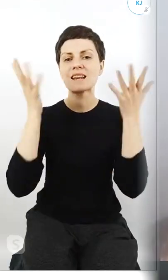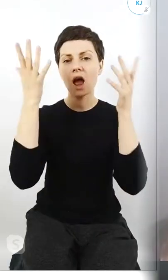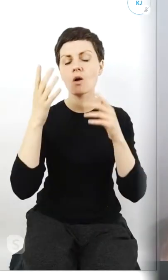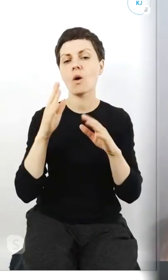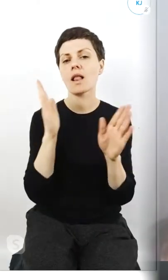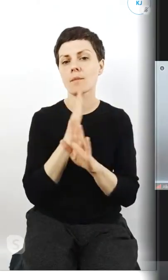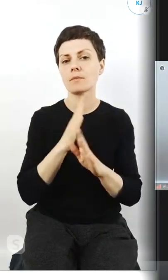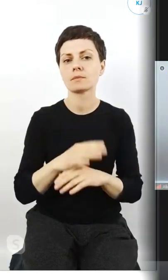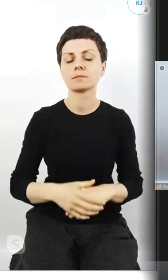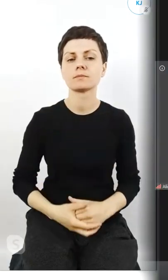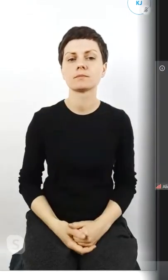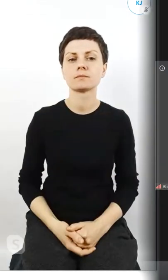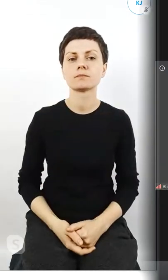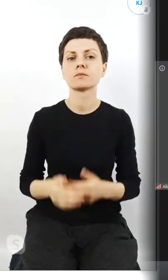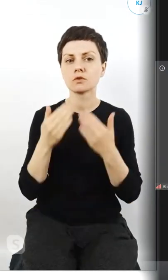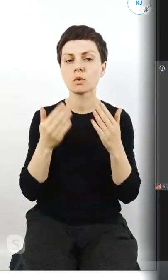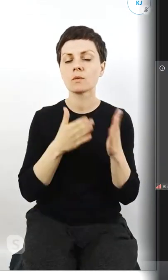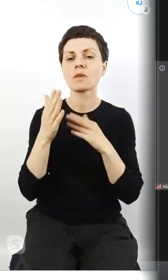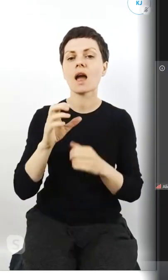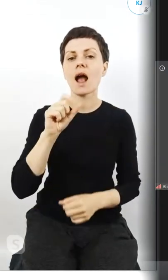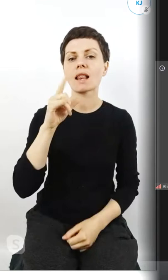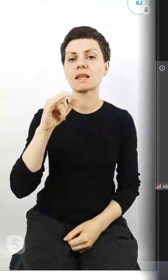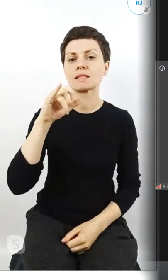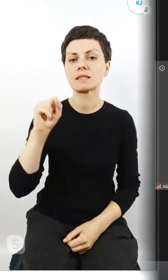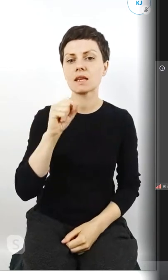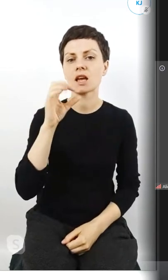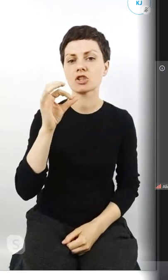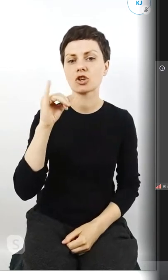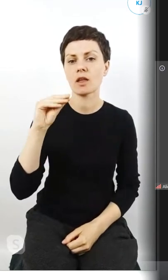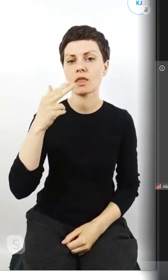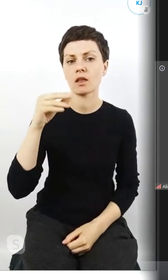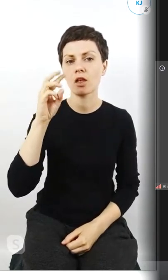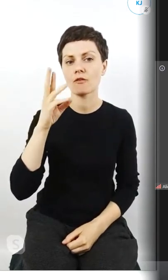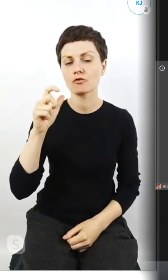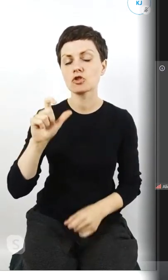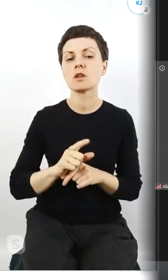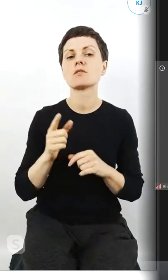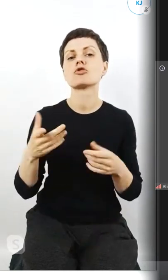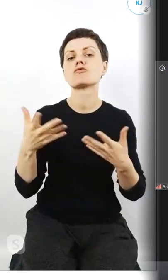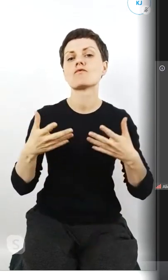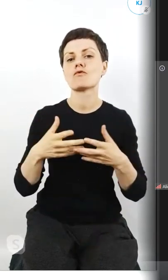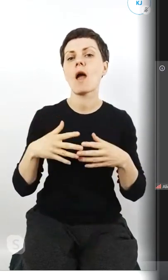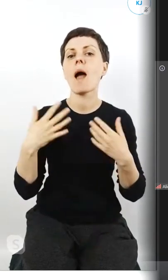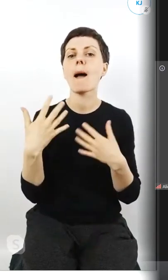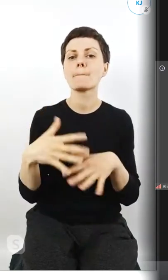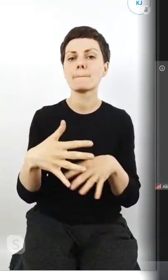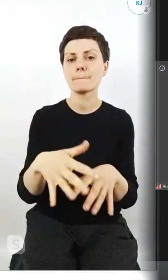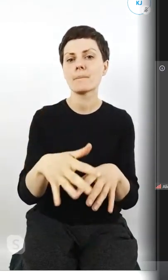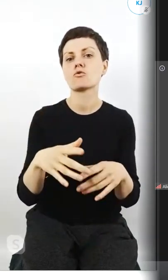Alicja Sienkiewicz, członkini zarządu stowarzyszenia Marszu Właściu w Lublinie. Ola?